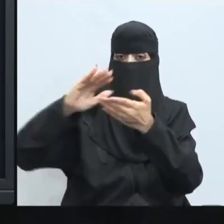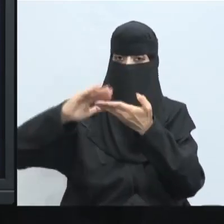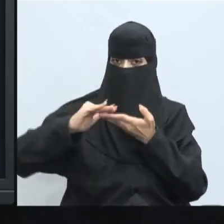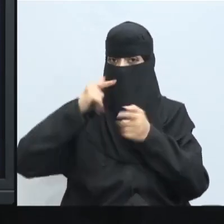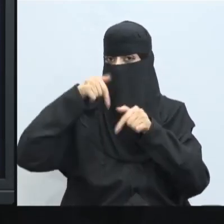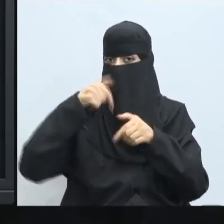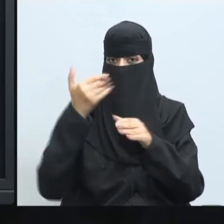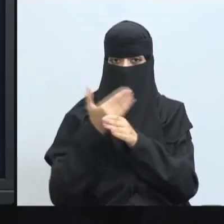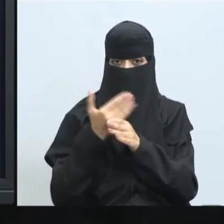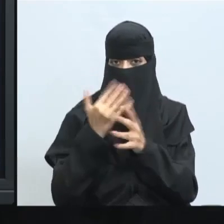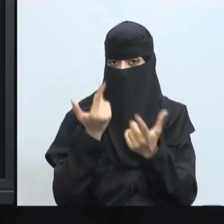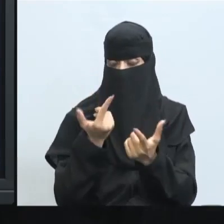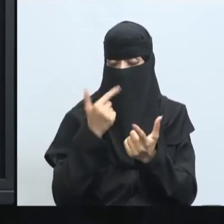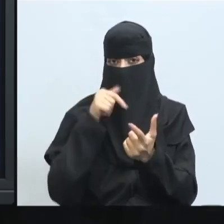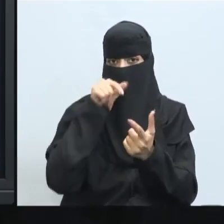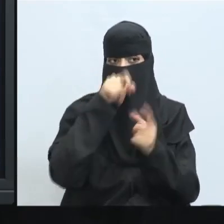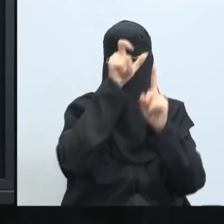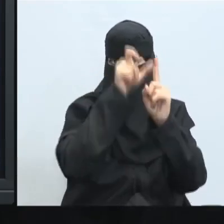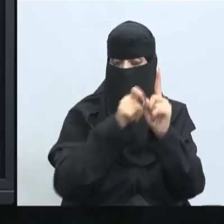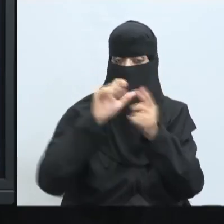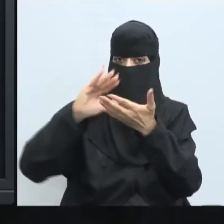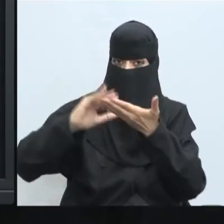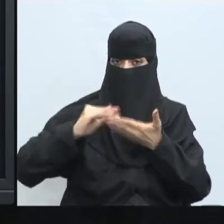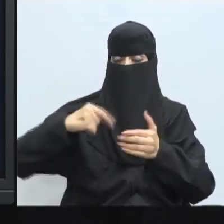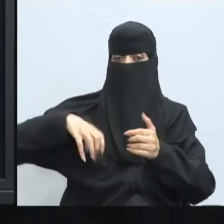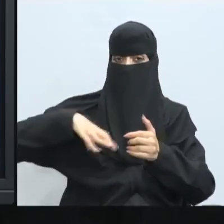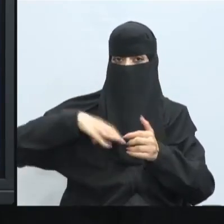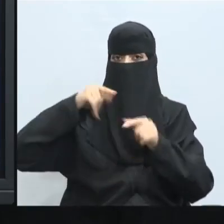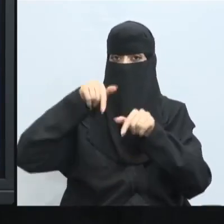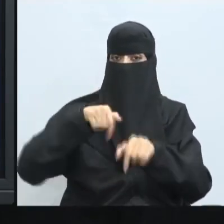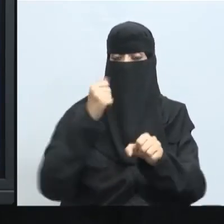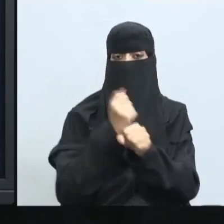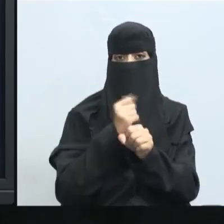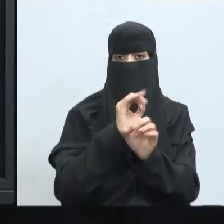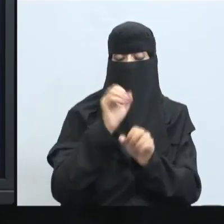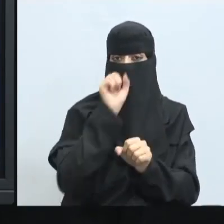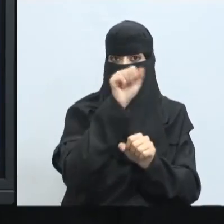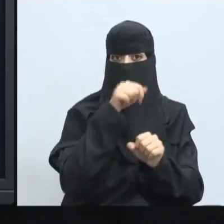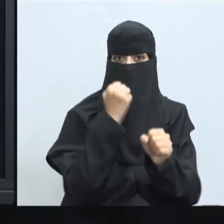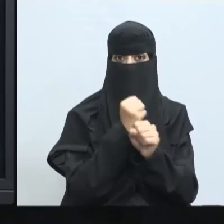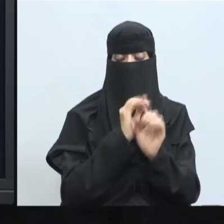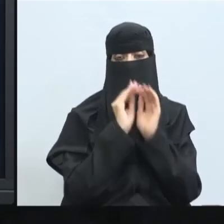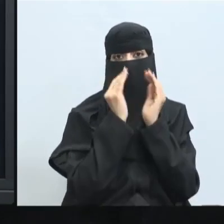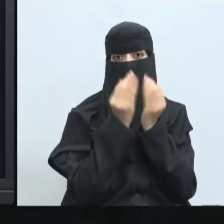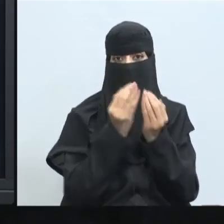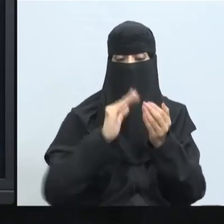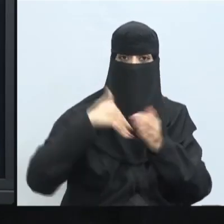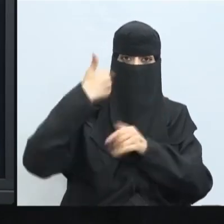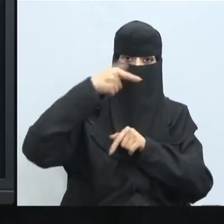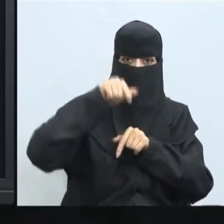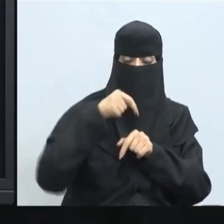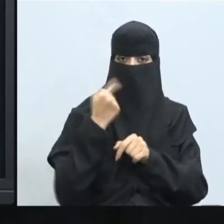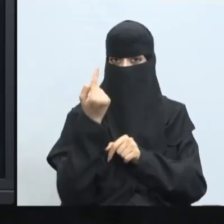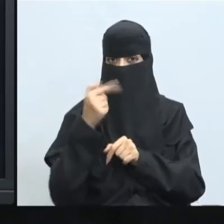لمساعدة الآخرين أو المنظمة على إنجاز الأعمال وخصوصا أعمال الإدارية وبالتالي قد يطلب من